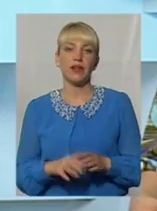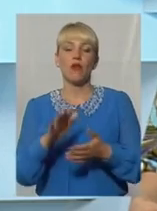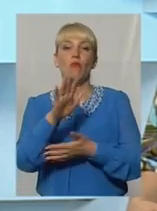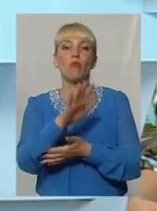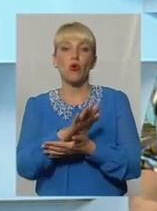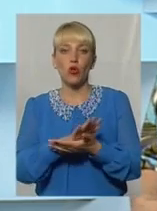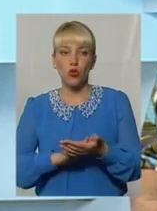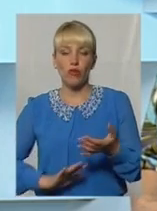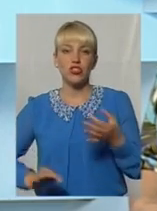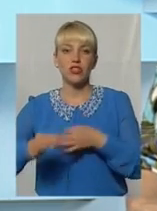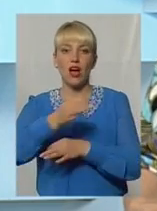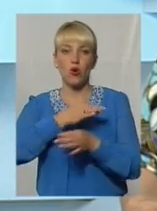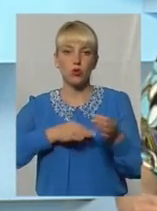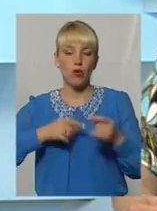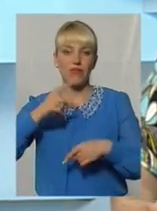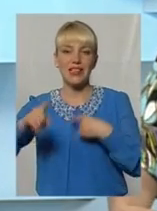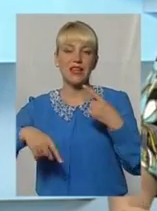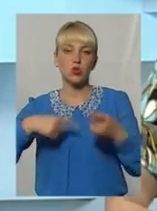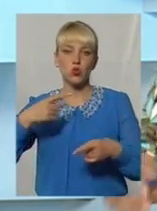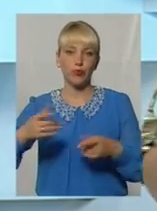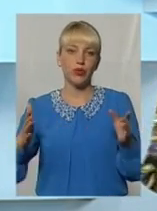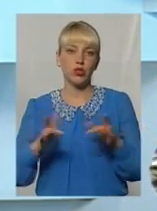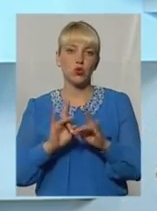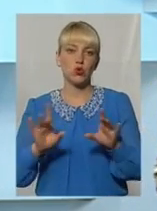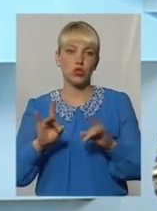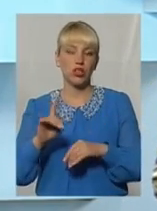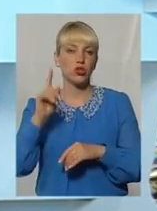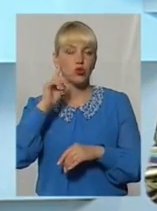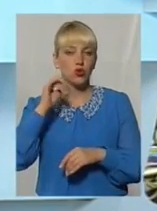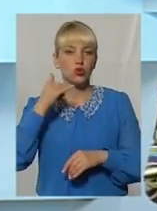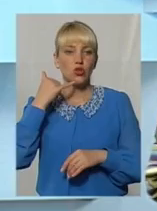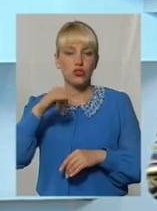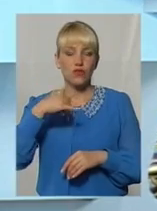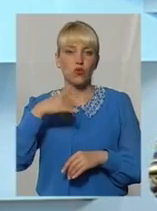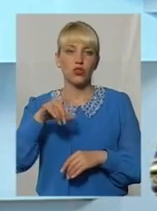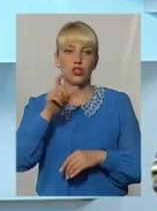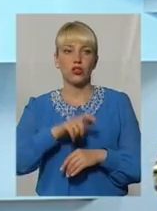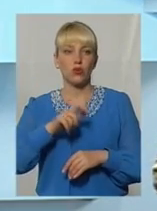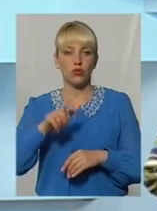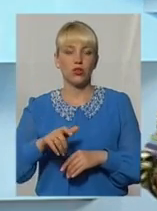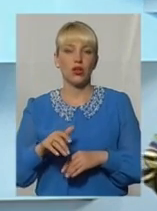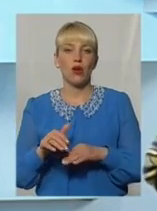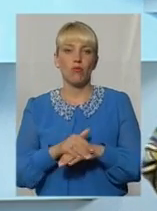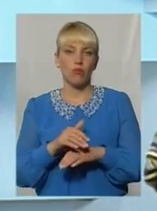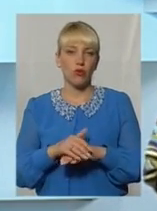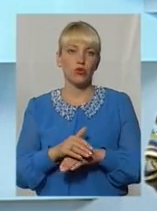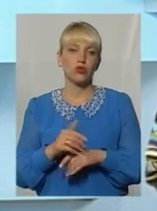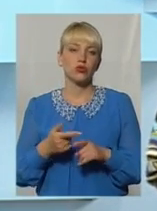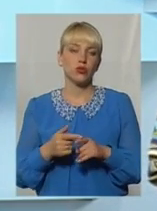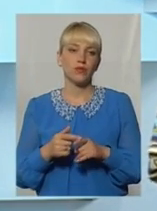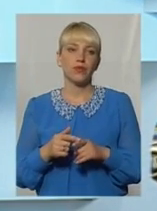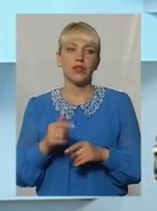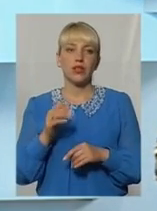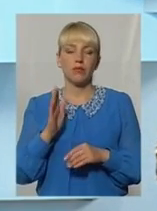Впродовження розмови наступний сюжет. Чую, що до нас дозволюються глядачі. Прошу, будьте, будь ласка, настирневіший.